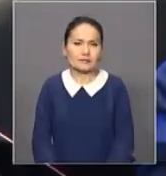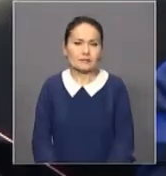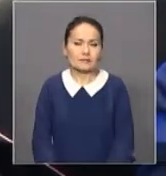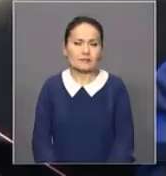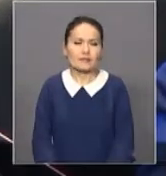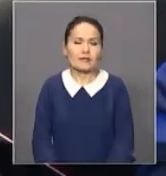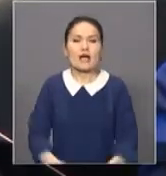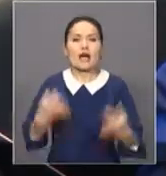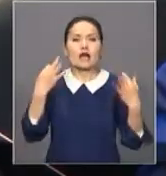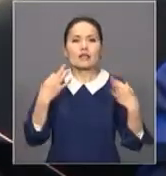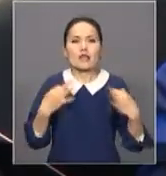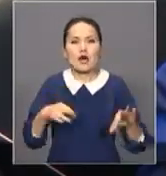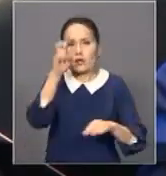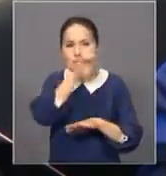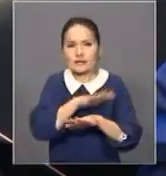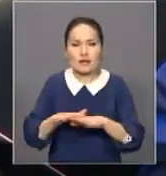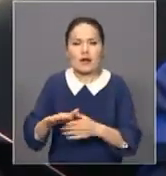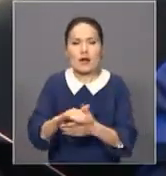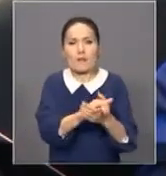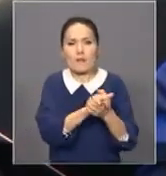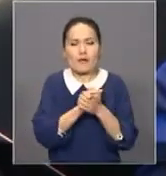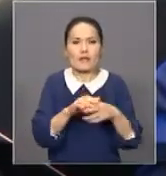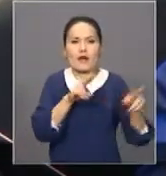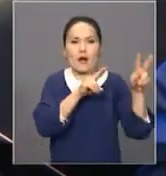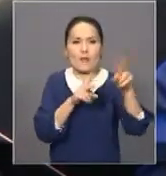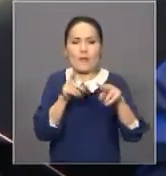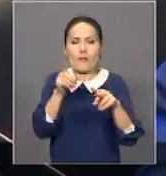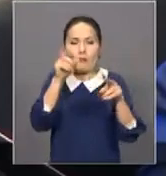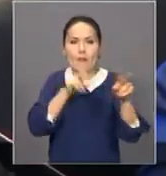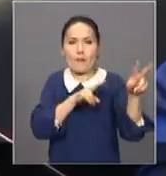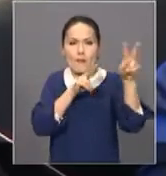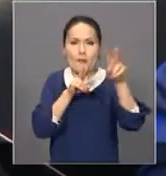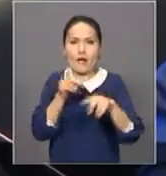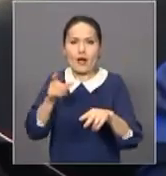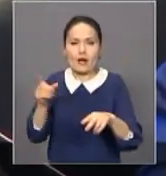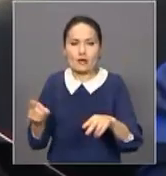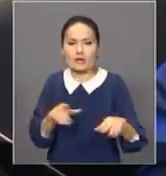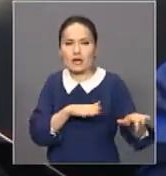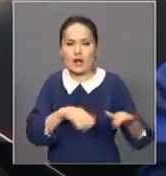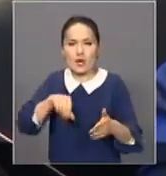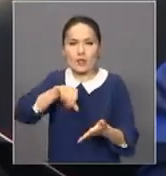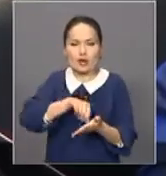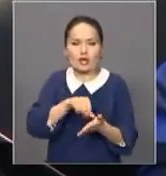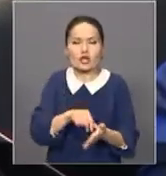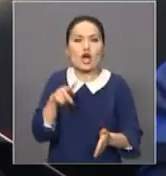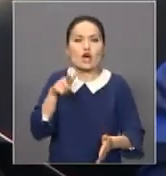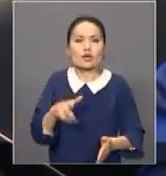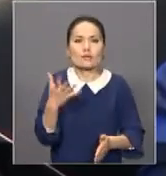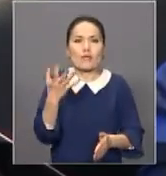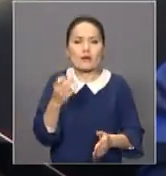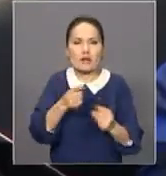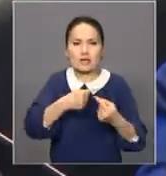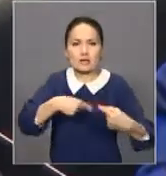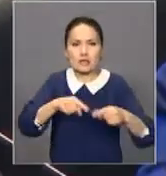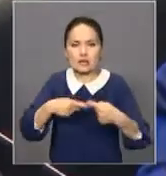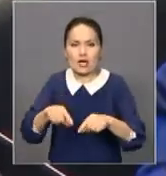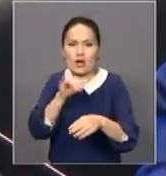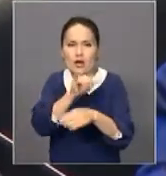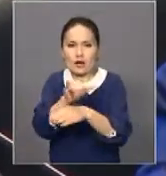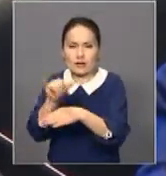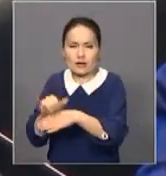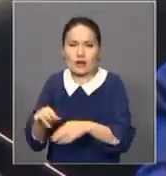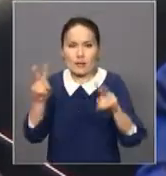Тәуелсіз мемлекеттер достастығы байқаушылар миссиясының өкілдері үш жарымыңын астам сайлау бөліншілерінде болып, тауыз беру процесін бақылады.